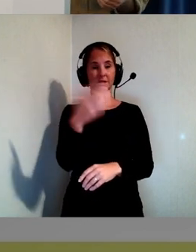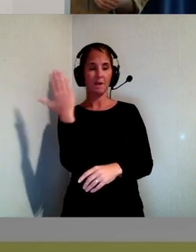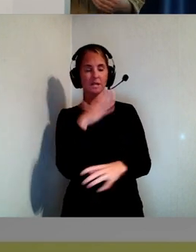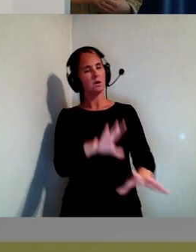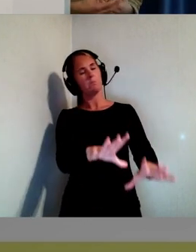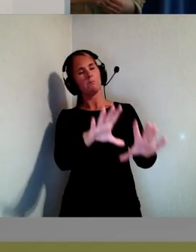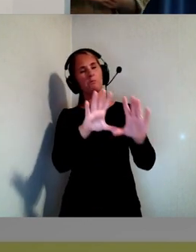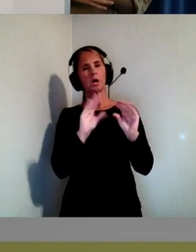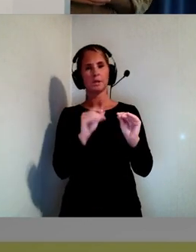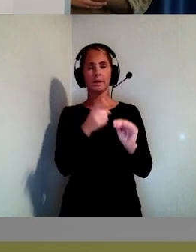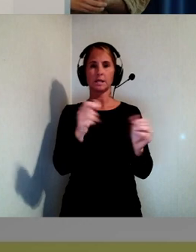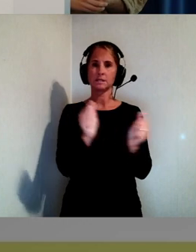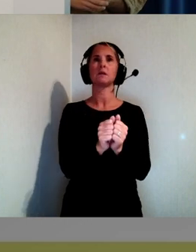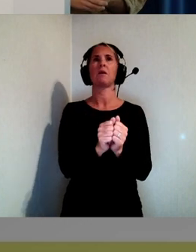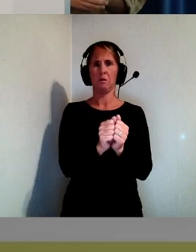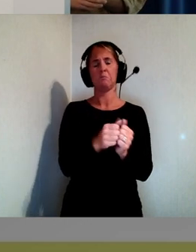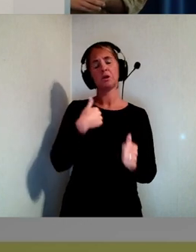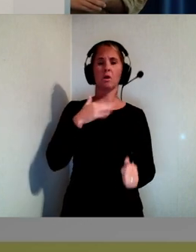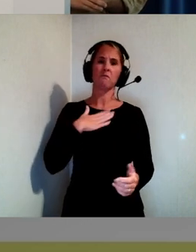man tar det här köpeslutet.